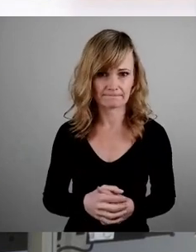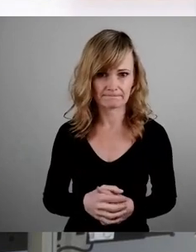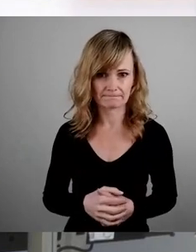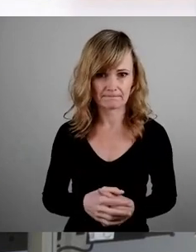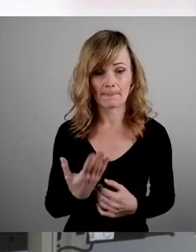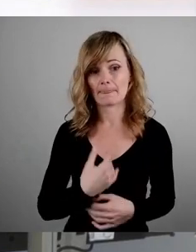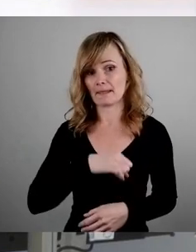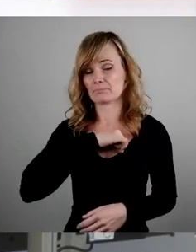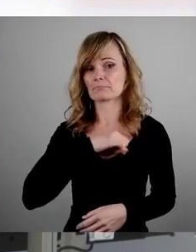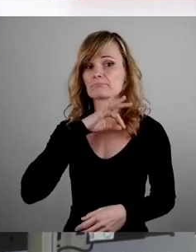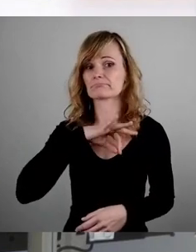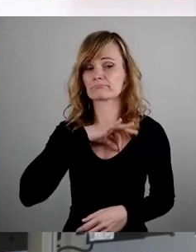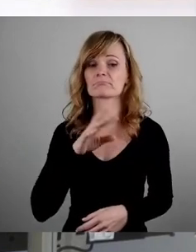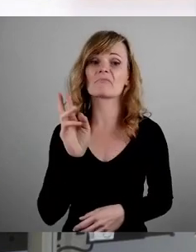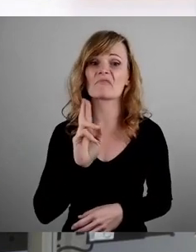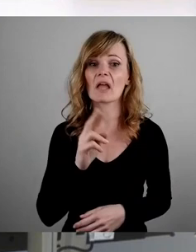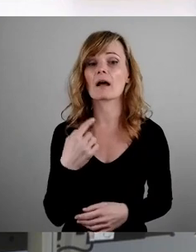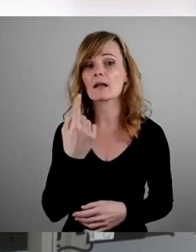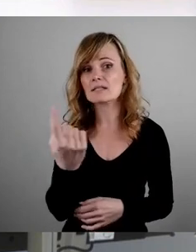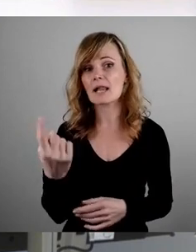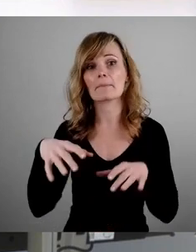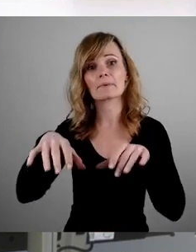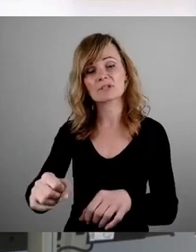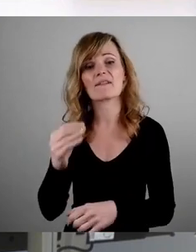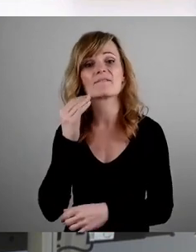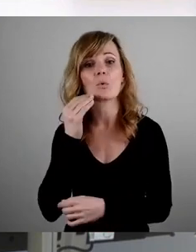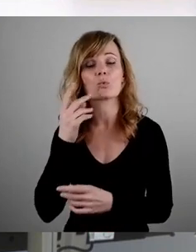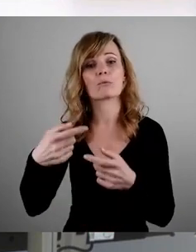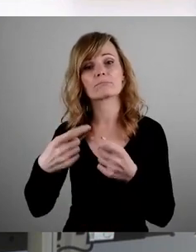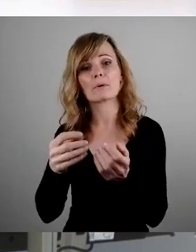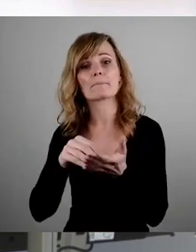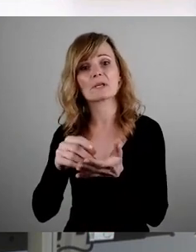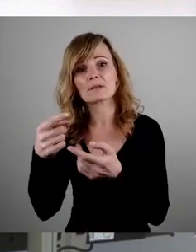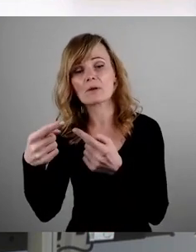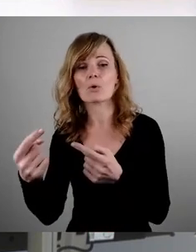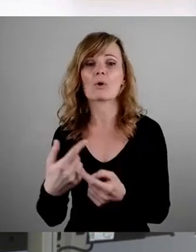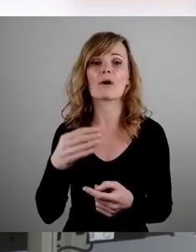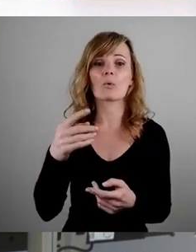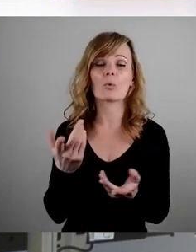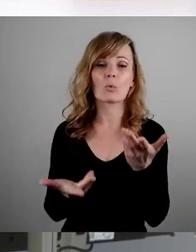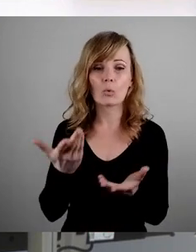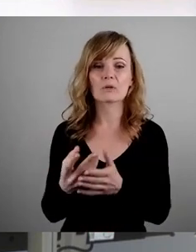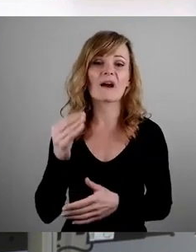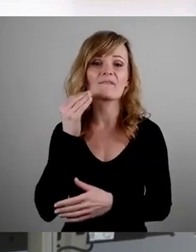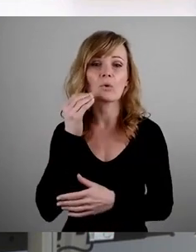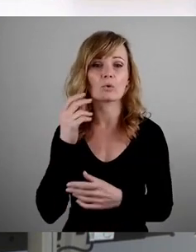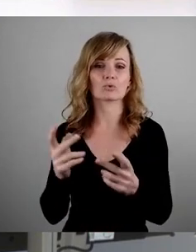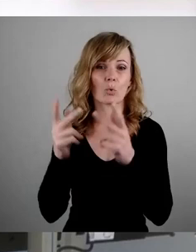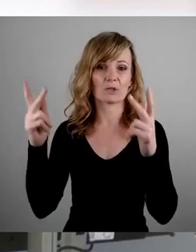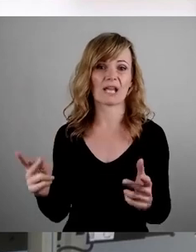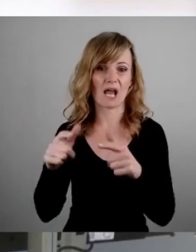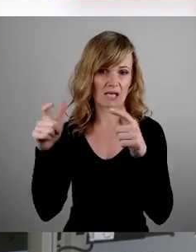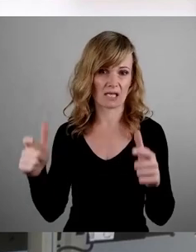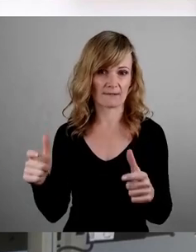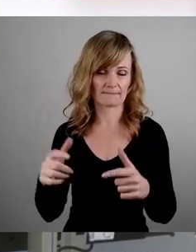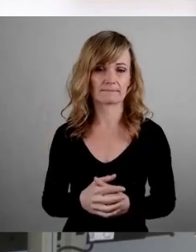sind all jene, die selber Wohnungen besitzen bzw. Wohnungskonzerne. Es bedarf also aus Sicht